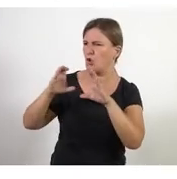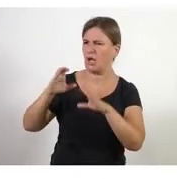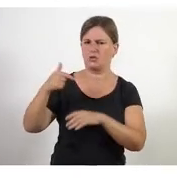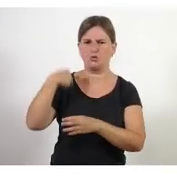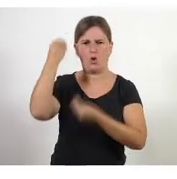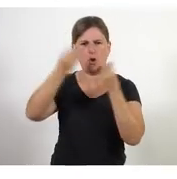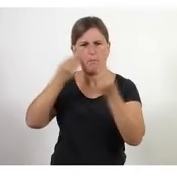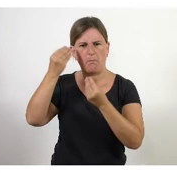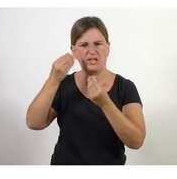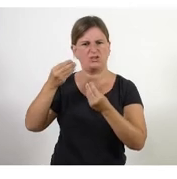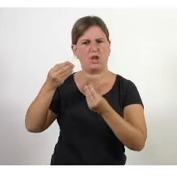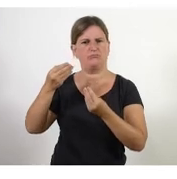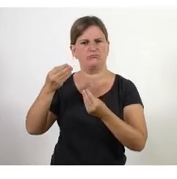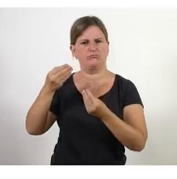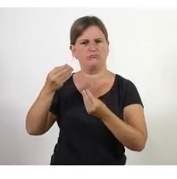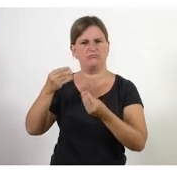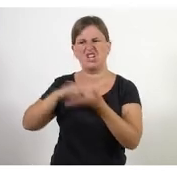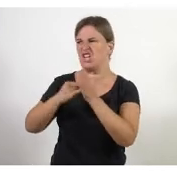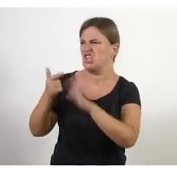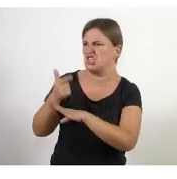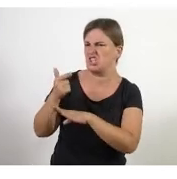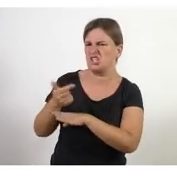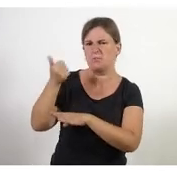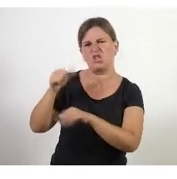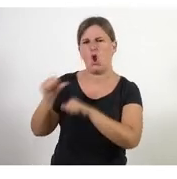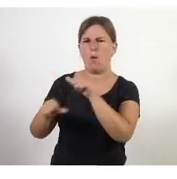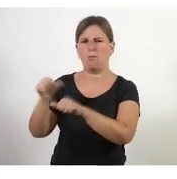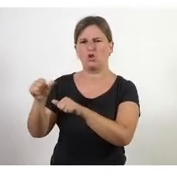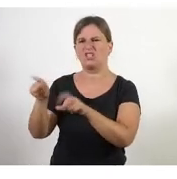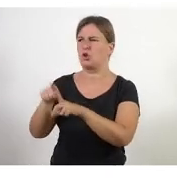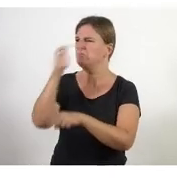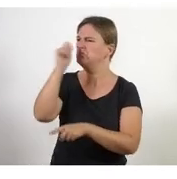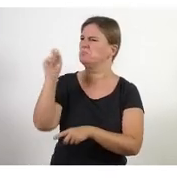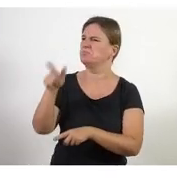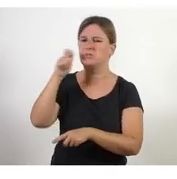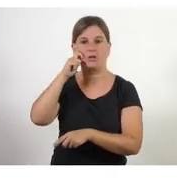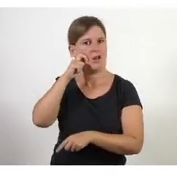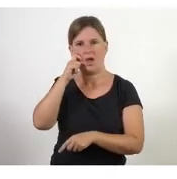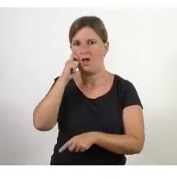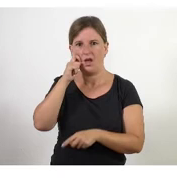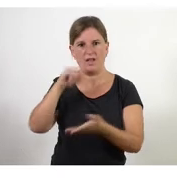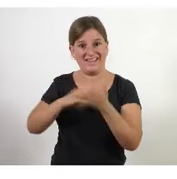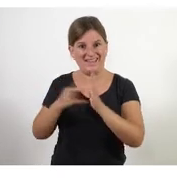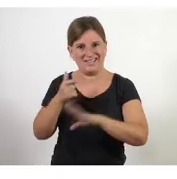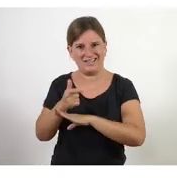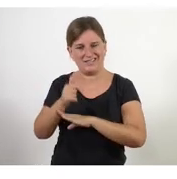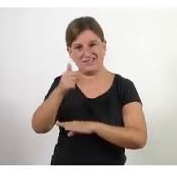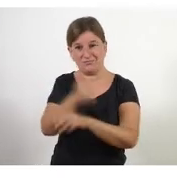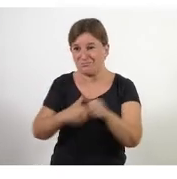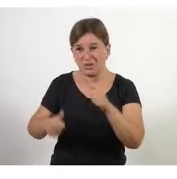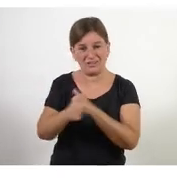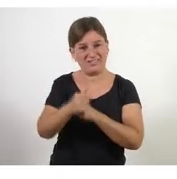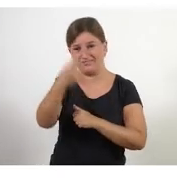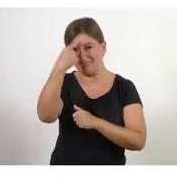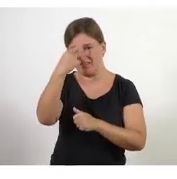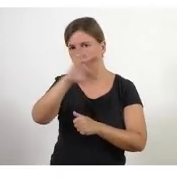mateix com molt enquadrat de els enginyers som més de processos no no som de persones tothom tothom